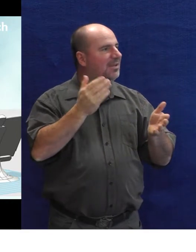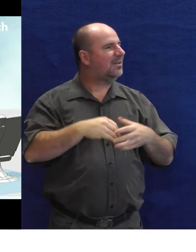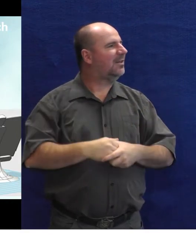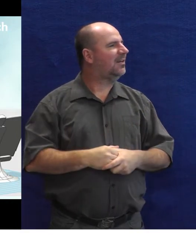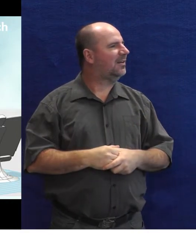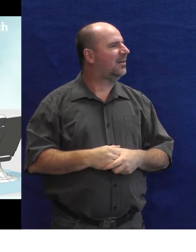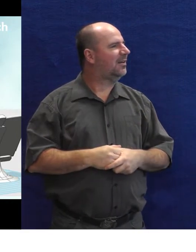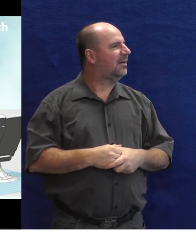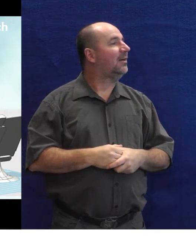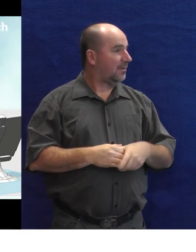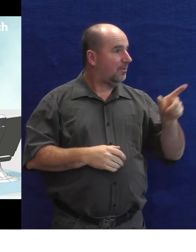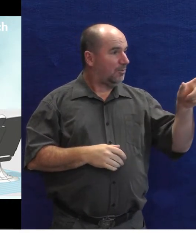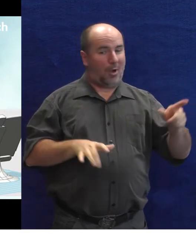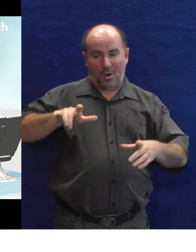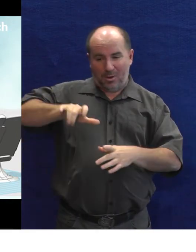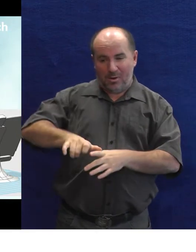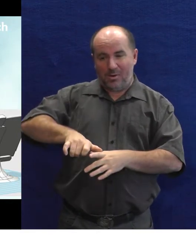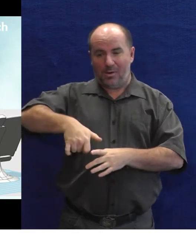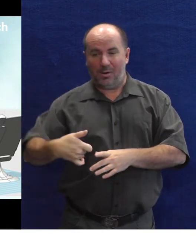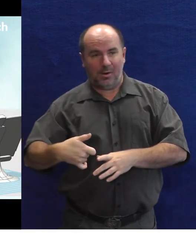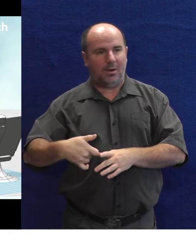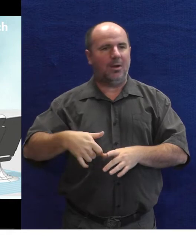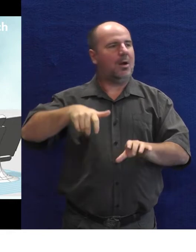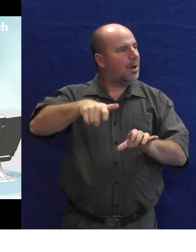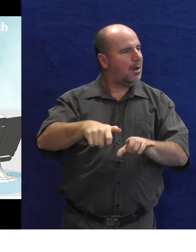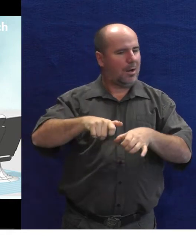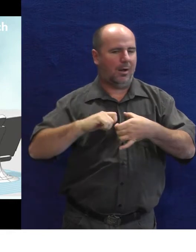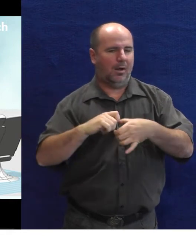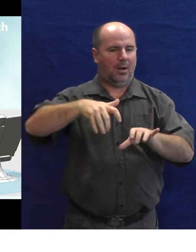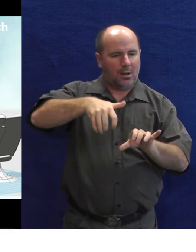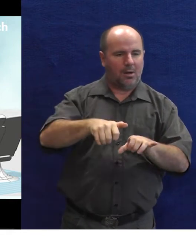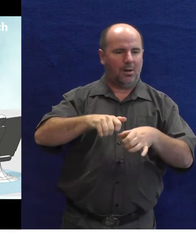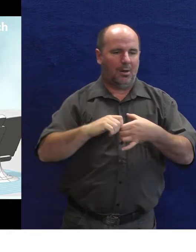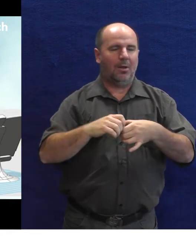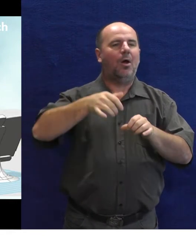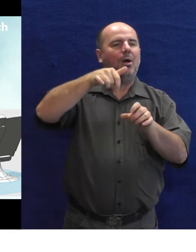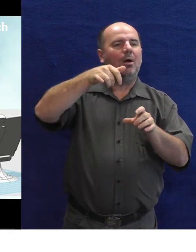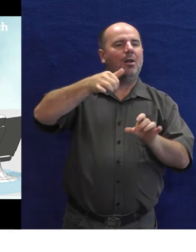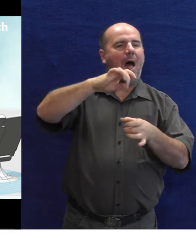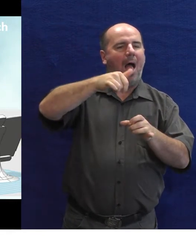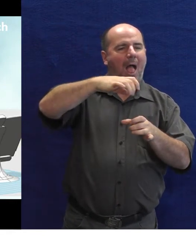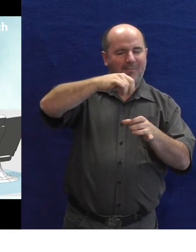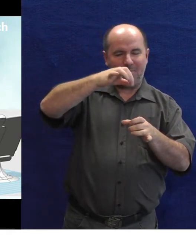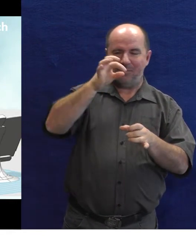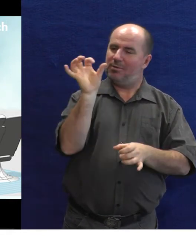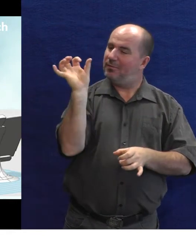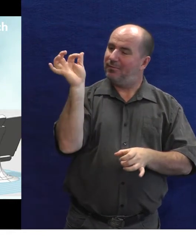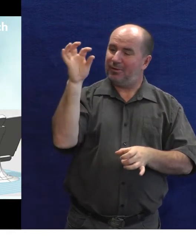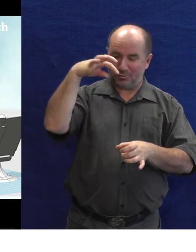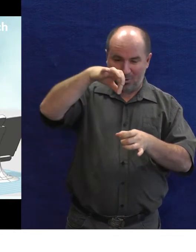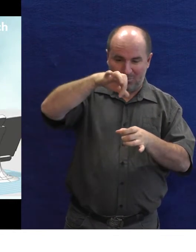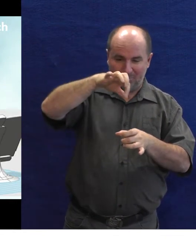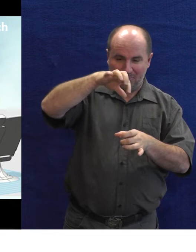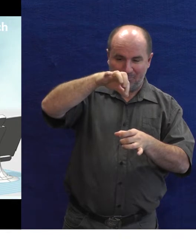Nikdo neví, tak je to třeba ten otvírák na tu pedláhev, že si vlastně dáte ten špun do toho, ale ten, kdo nemá ten stisk správný, tak